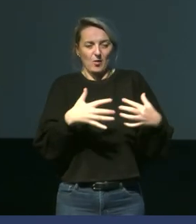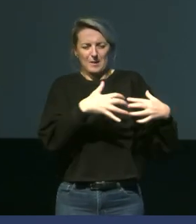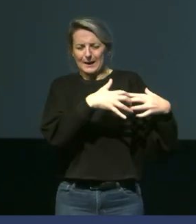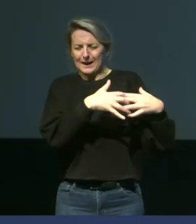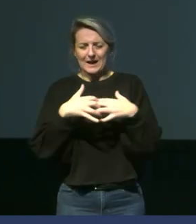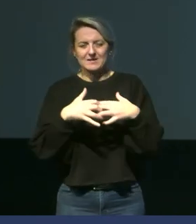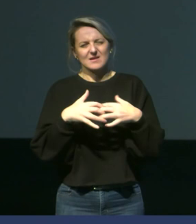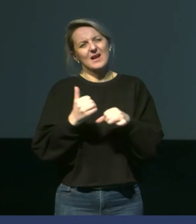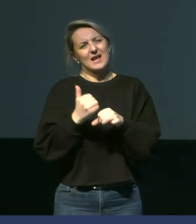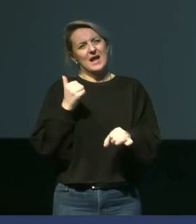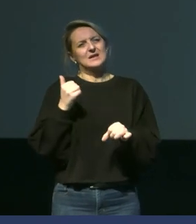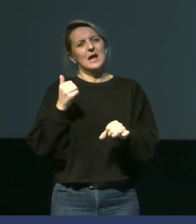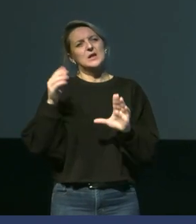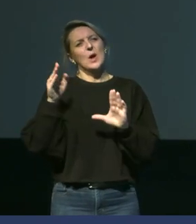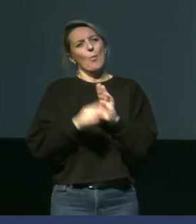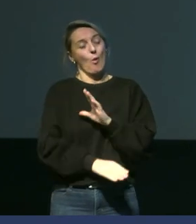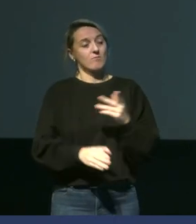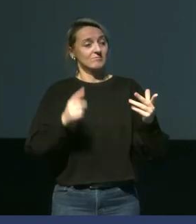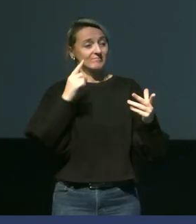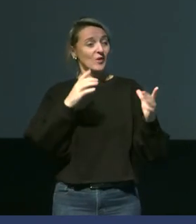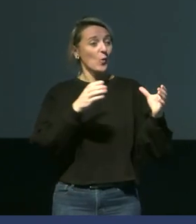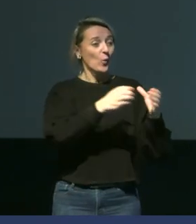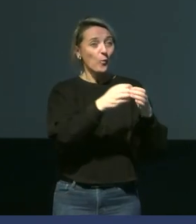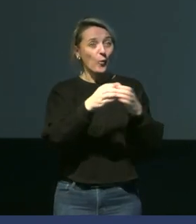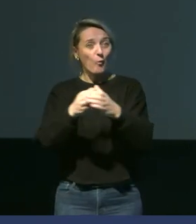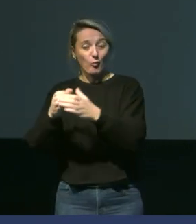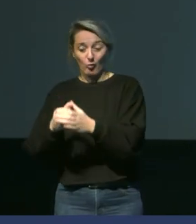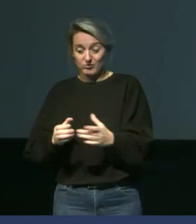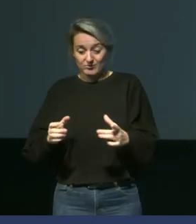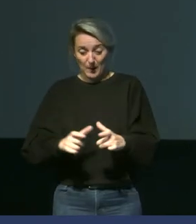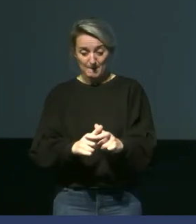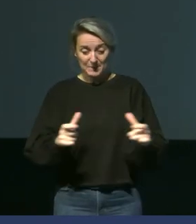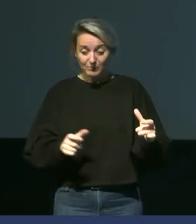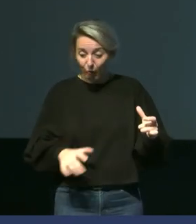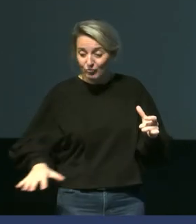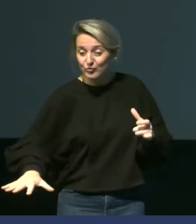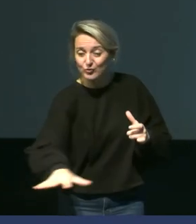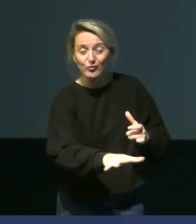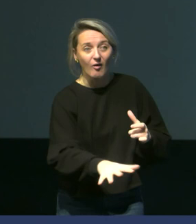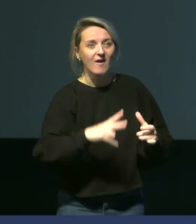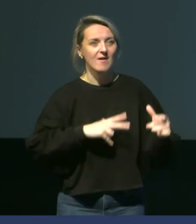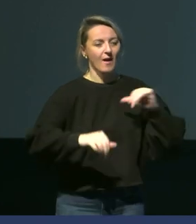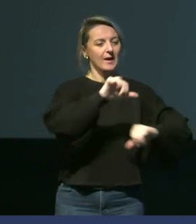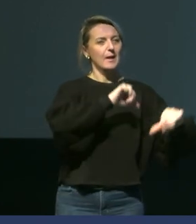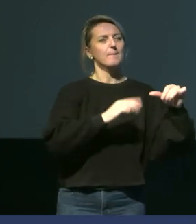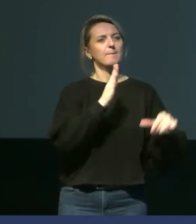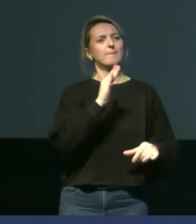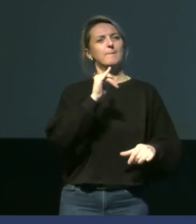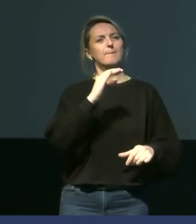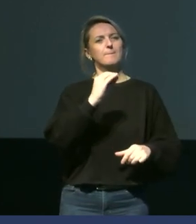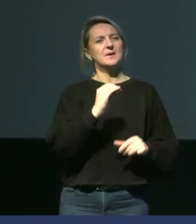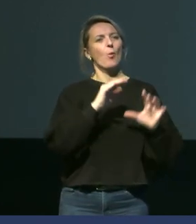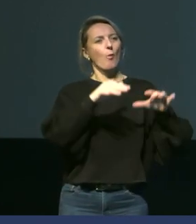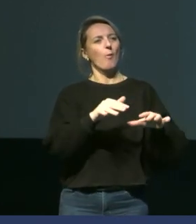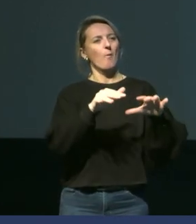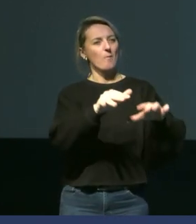beaucoup moins de glace. Et puis, les colonies qui sont juste là au pied des bâtiments. Ici, vous avez le laboratoire Biomar où l'on effectue